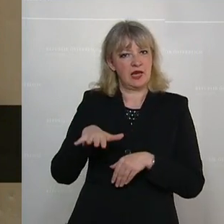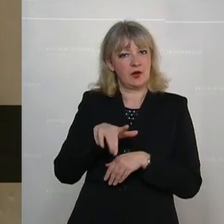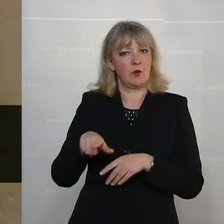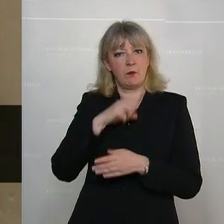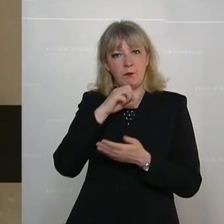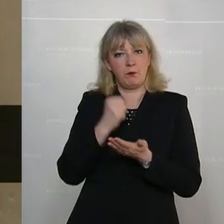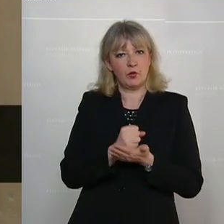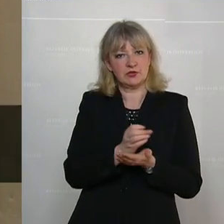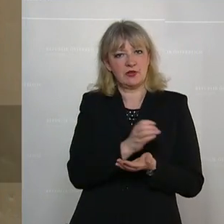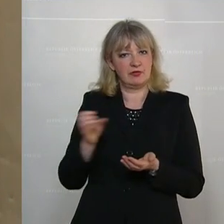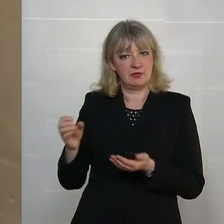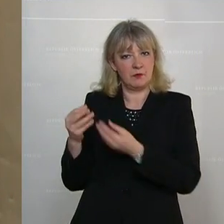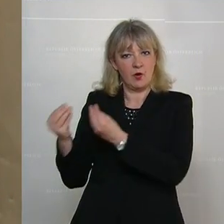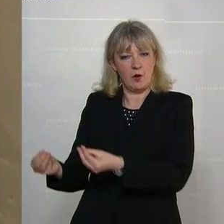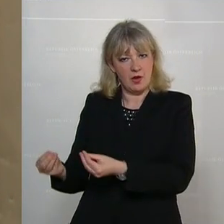dem Posten zugeschrieben hat.